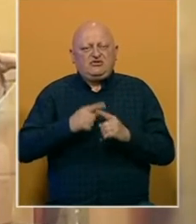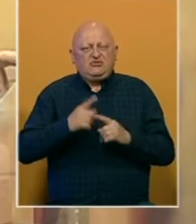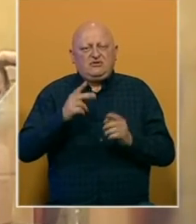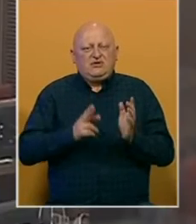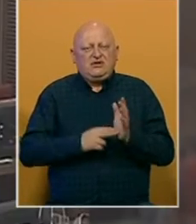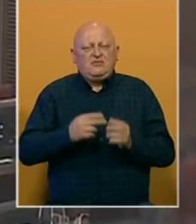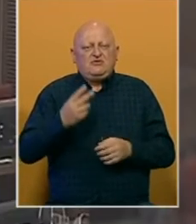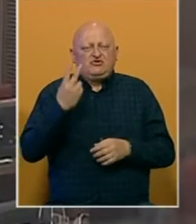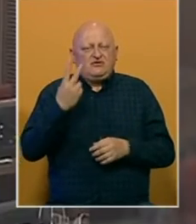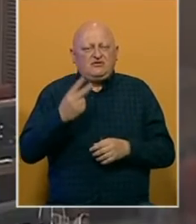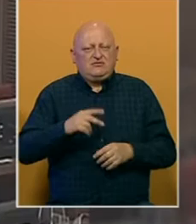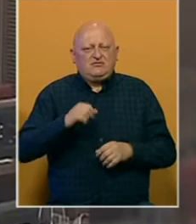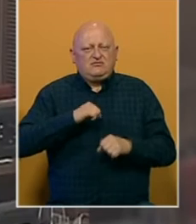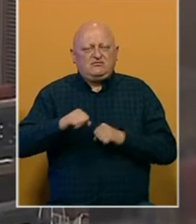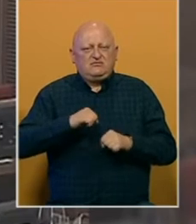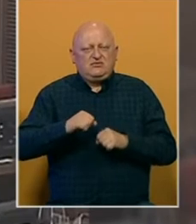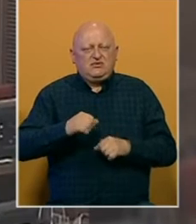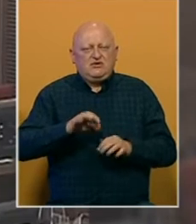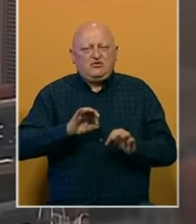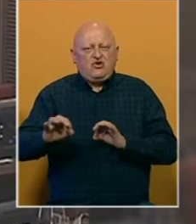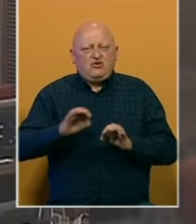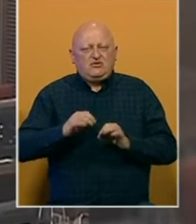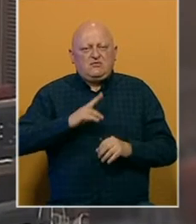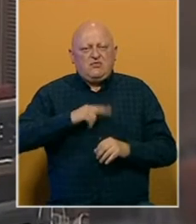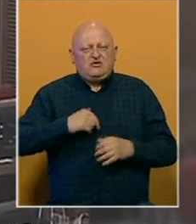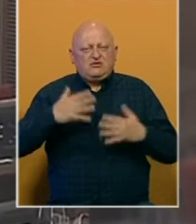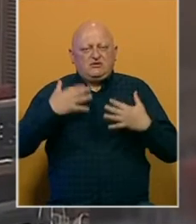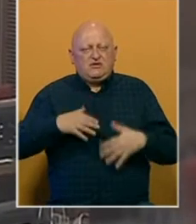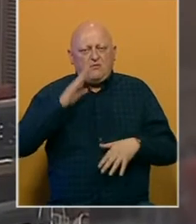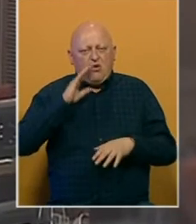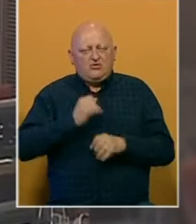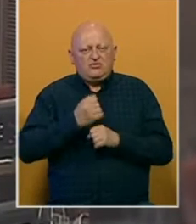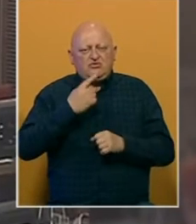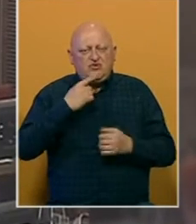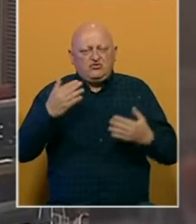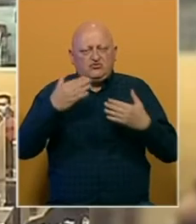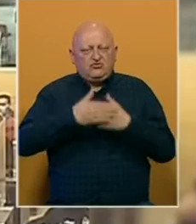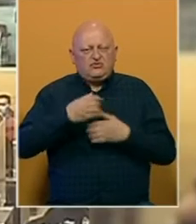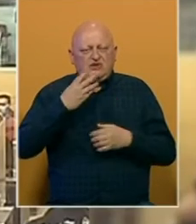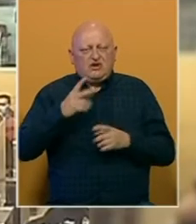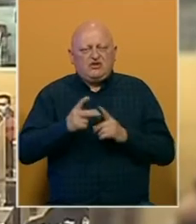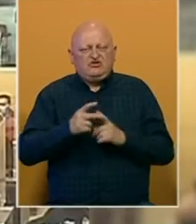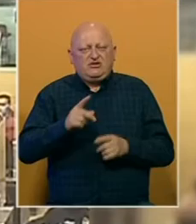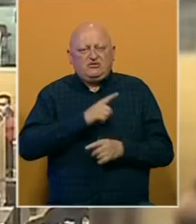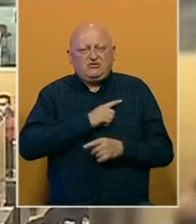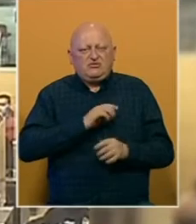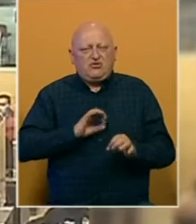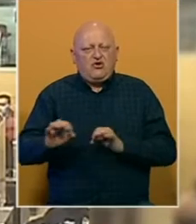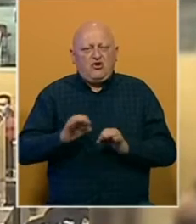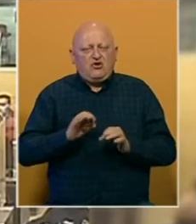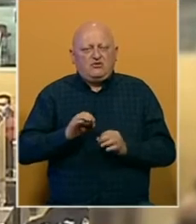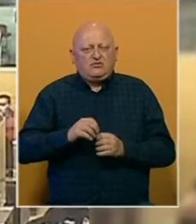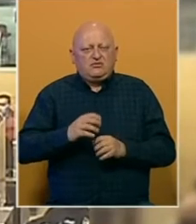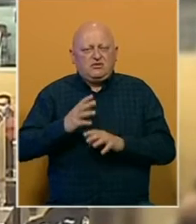i Nebojšu Veljovića, pripadnika direkcije za koordinaciju policijskih tijela BiH, koji su u noći kada je Dženan stradao osiguravali